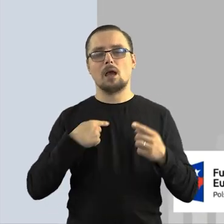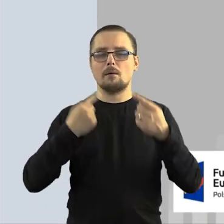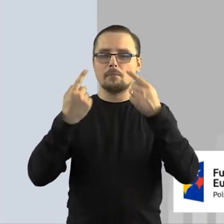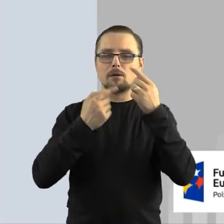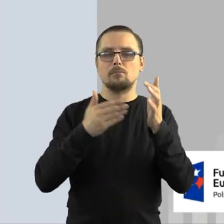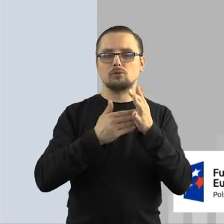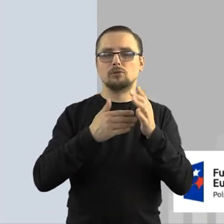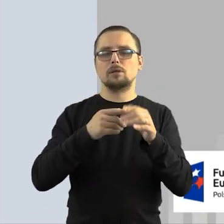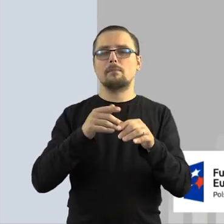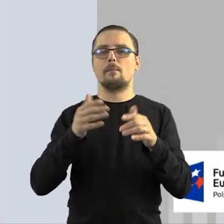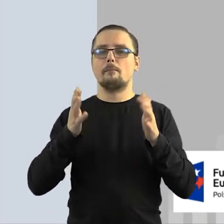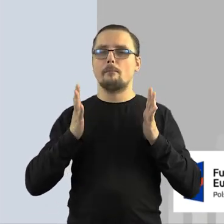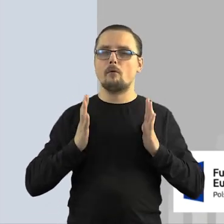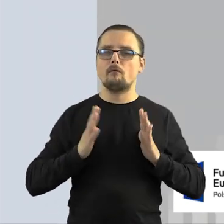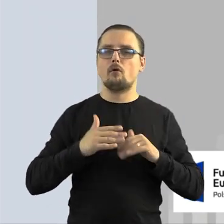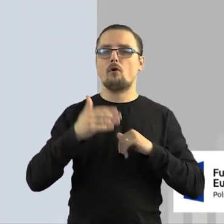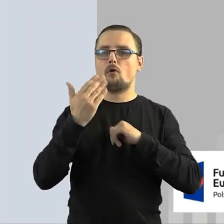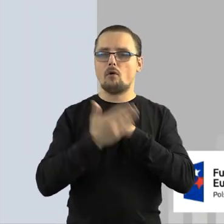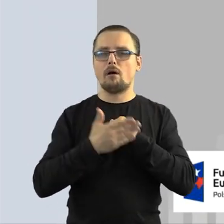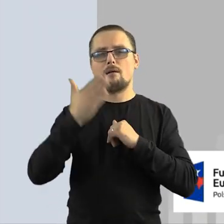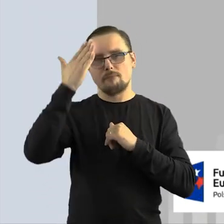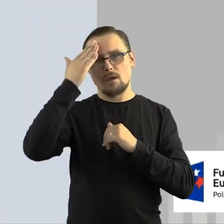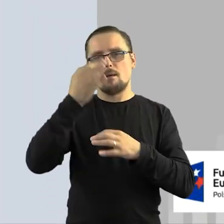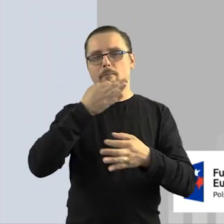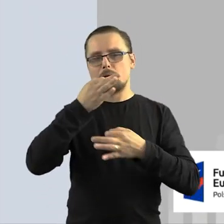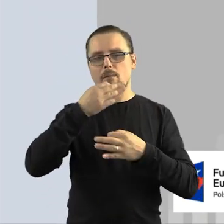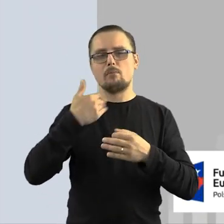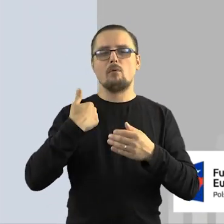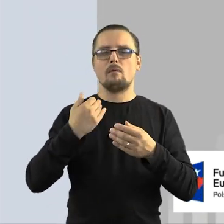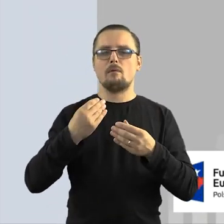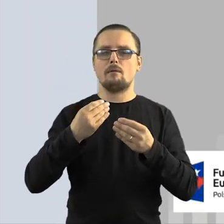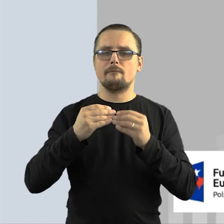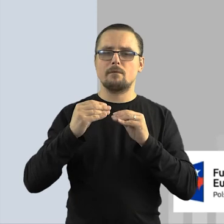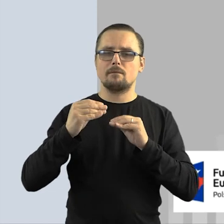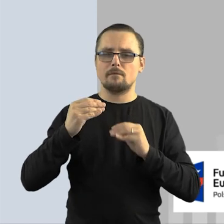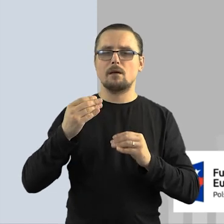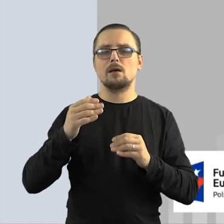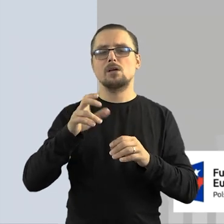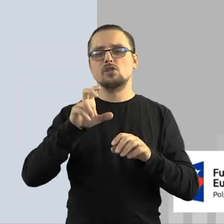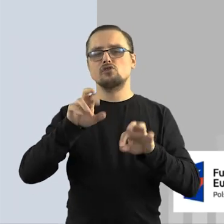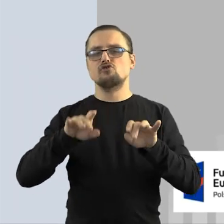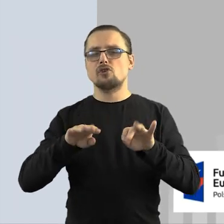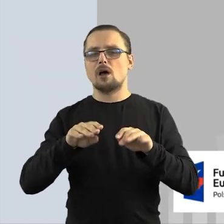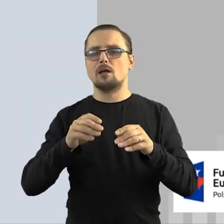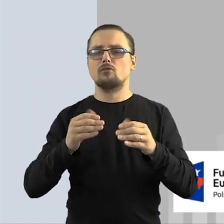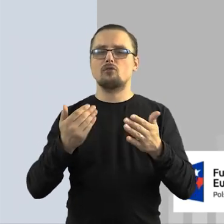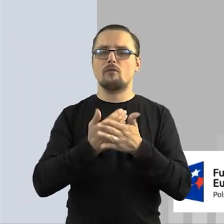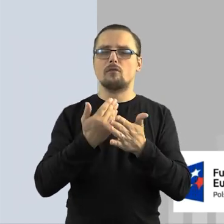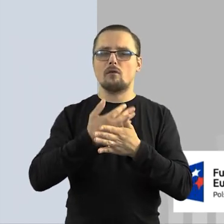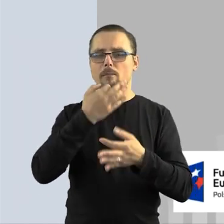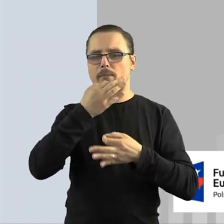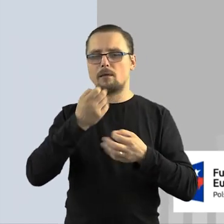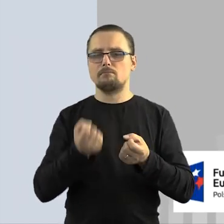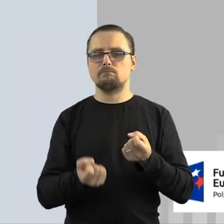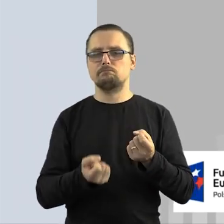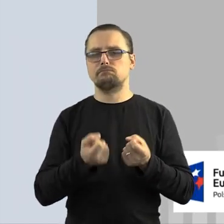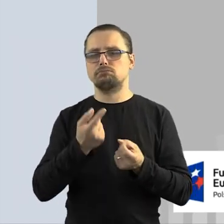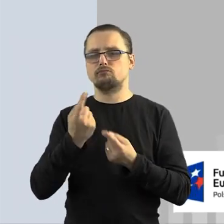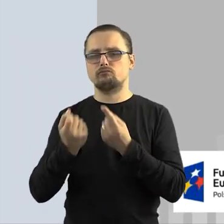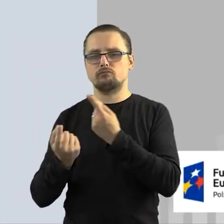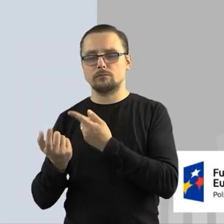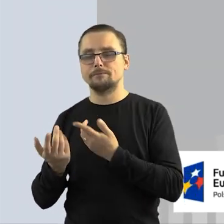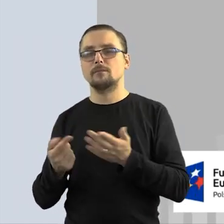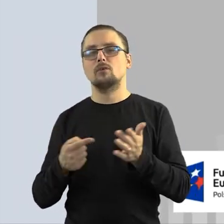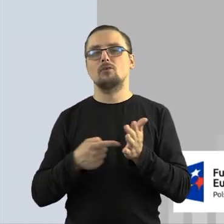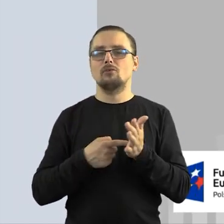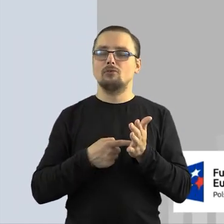dziękuję bardzo. Myślę, że musimy już powoli kończyć. Wiem, że pytań było więcej i cały czas pojawiają się też nowe pytania na czacie. To